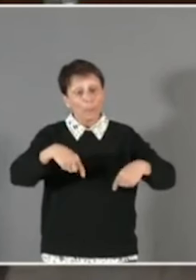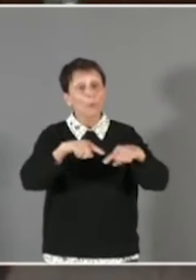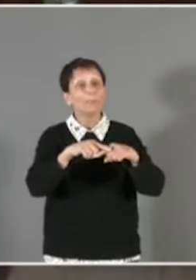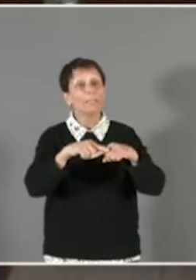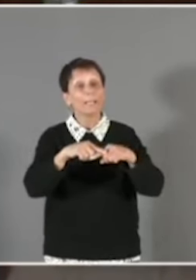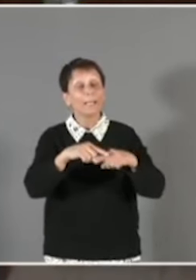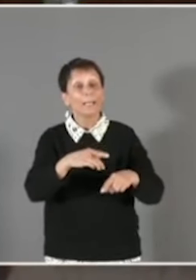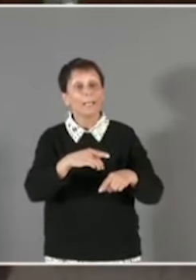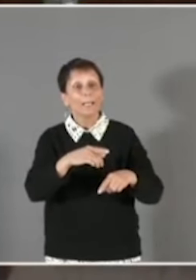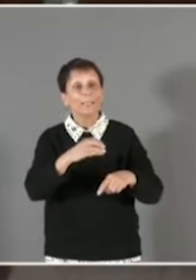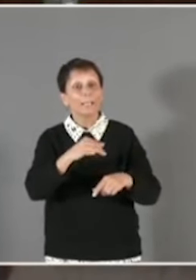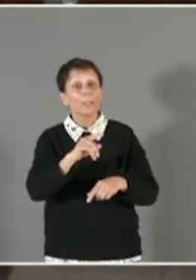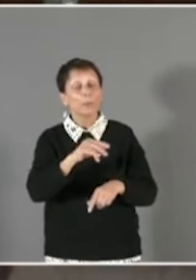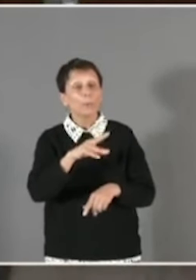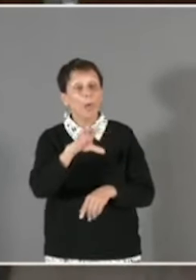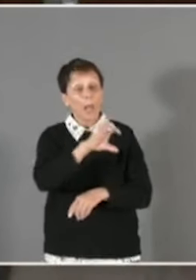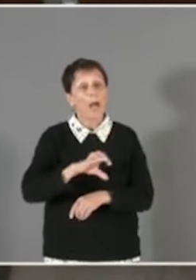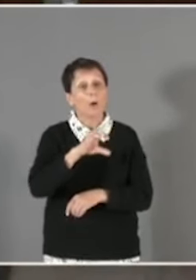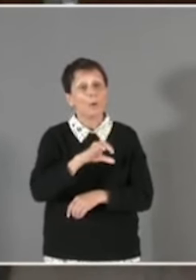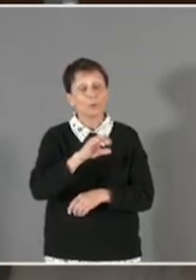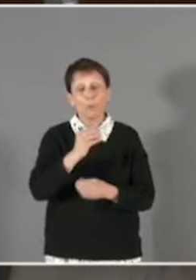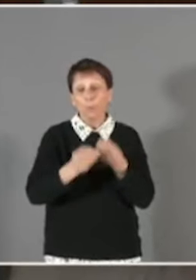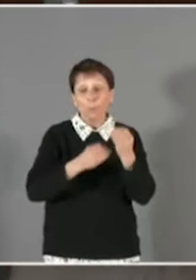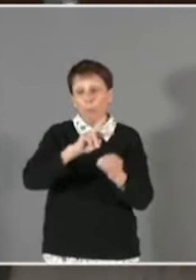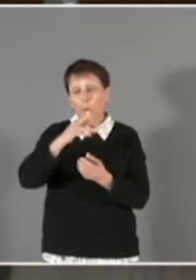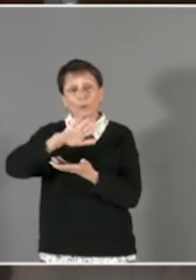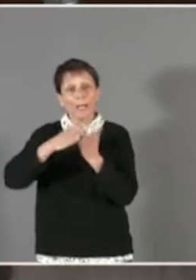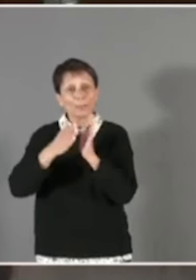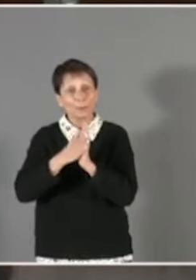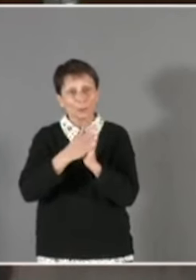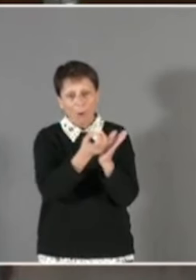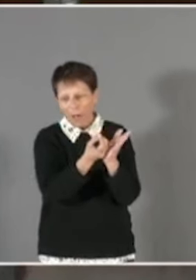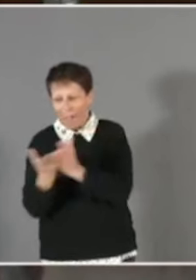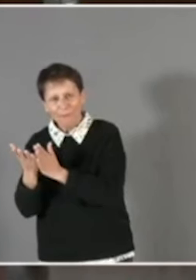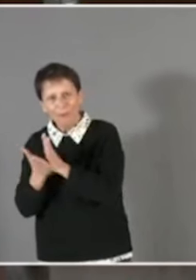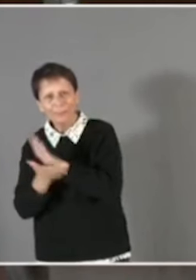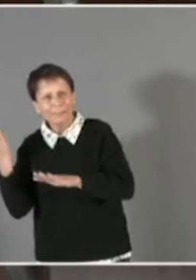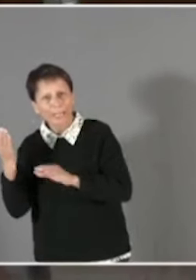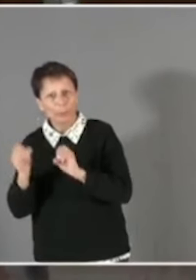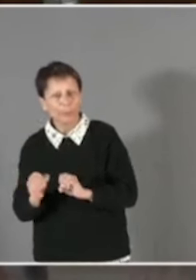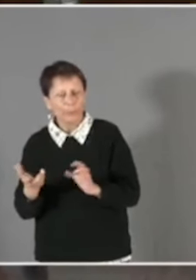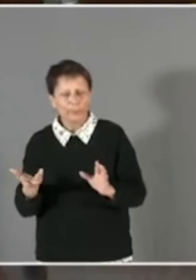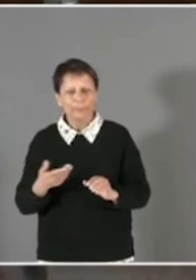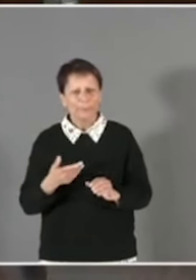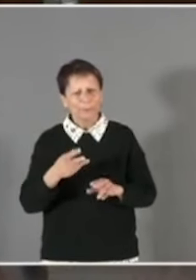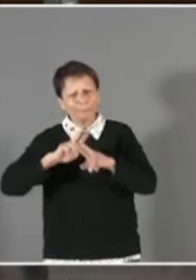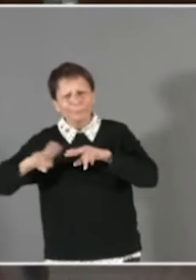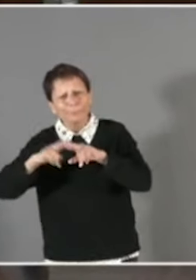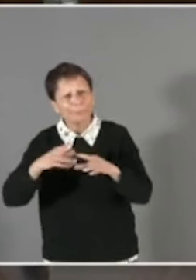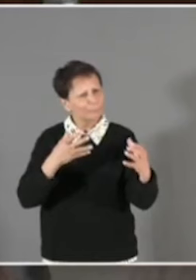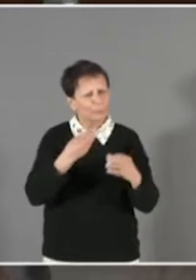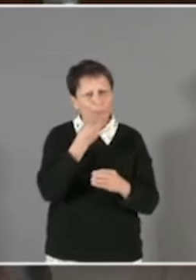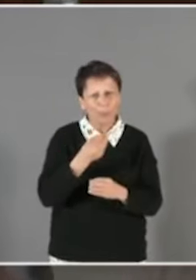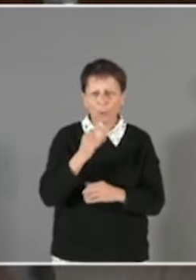ou une autre association qui oeuvre dans ce noyau villageois. Donc, refaire le site,'est bien, c